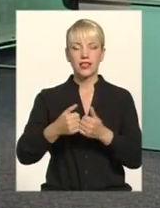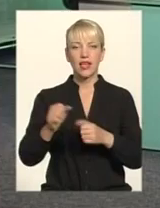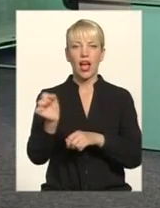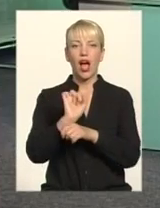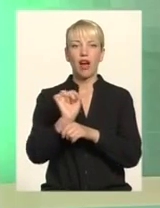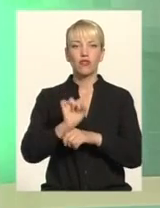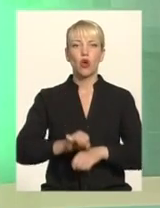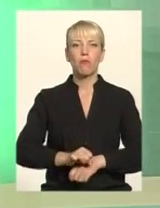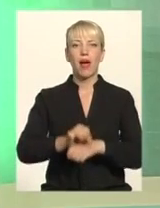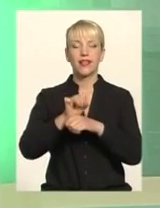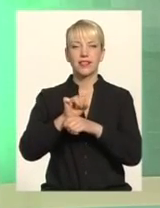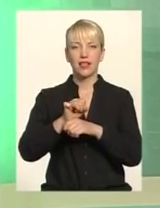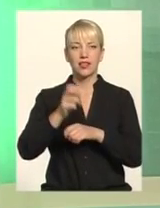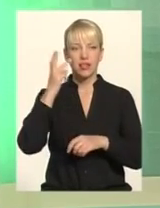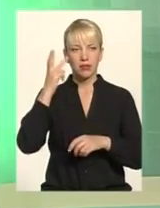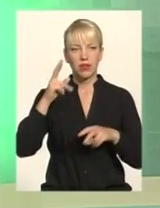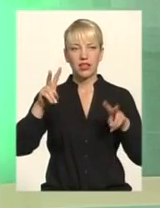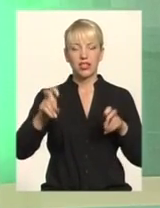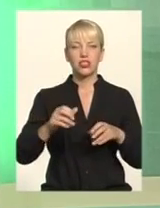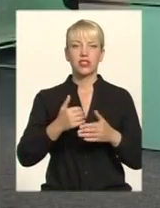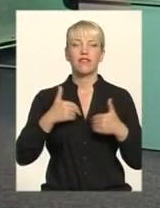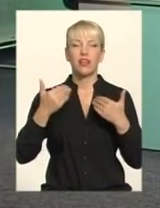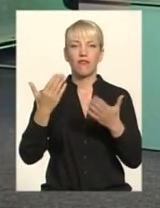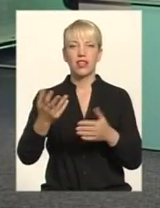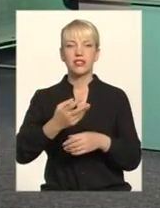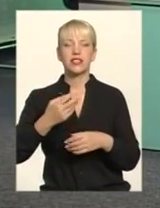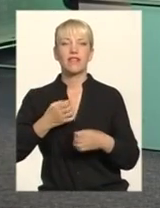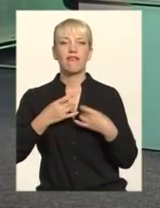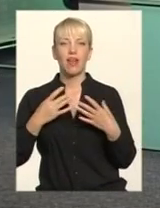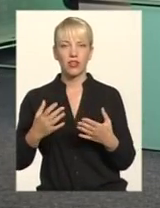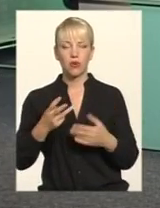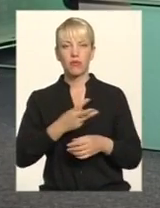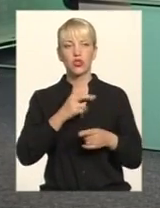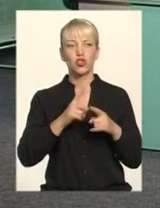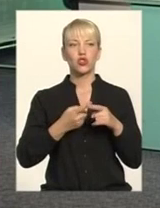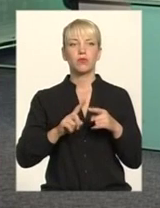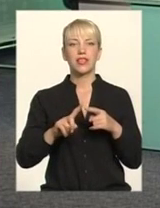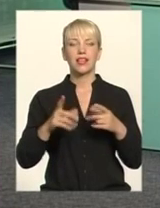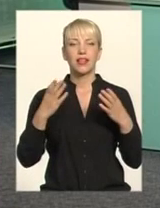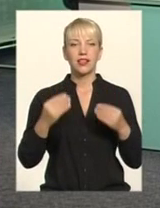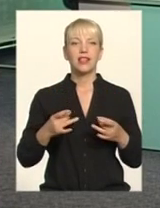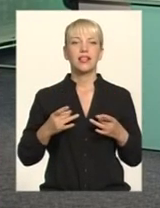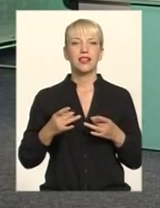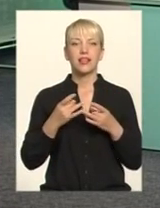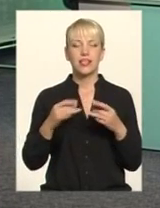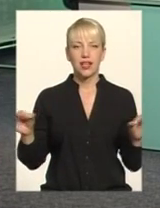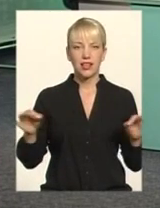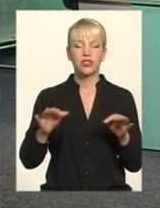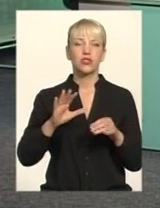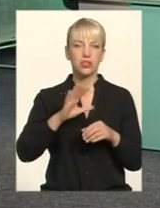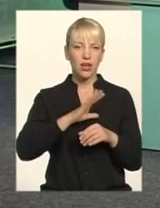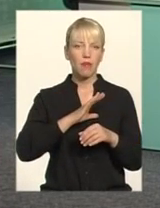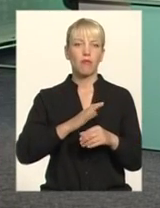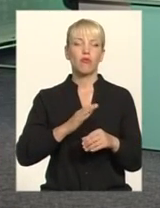насамперед вітаю вас зі святом Вважаю, аби все-таки оцей День Незалежності став отій відправною